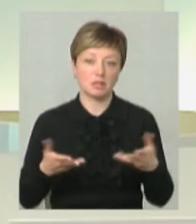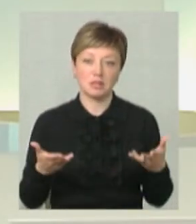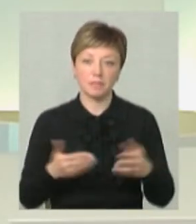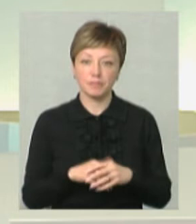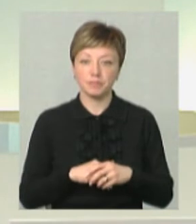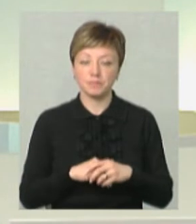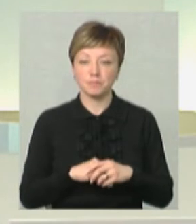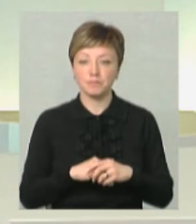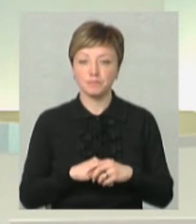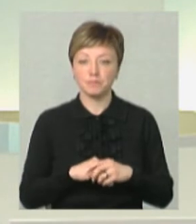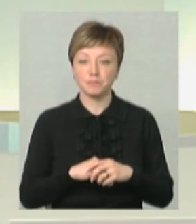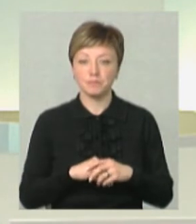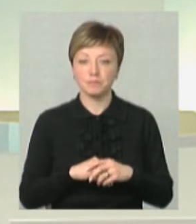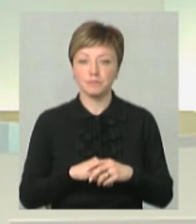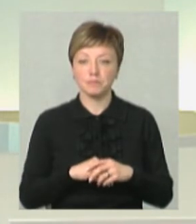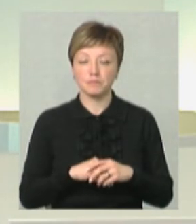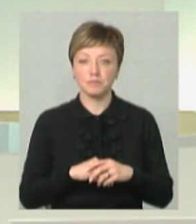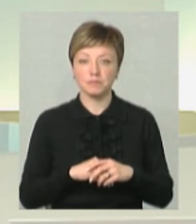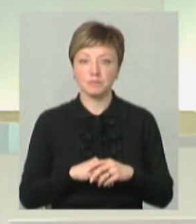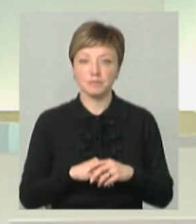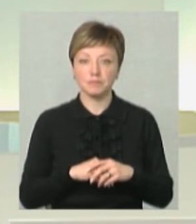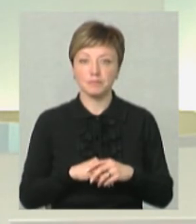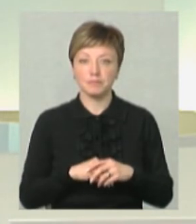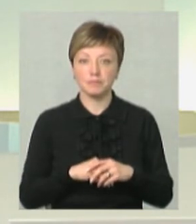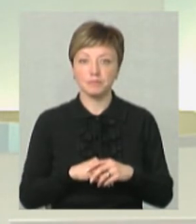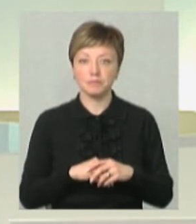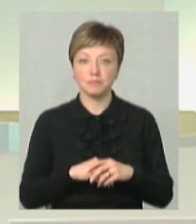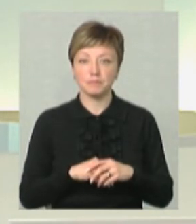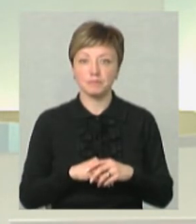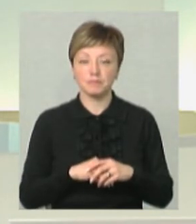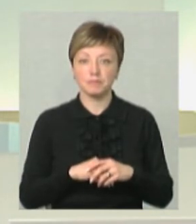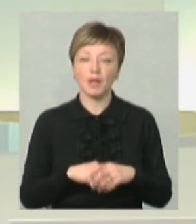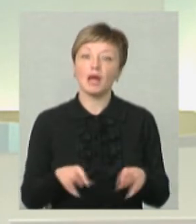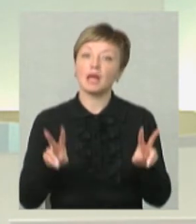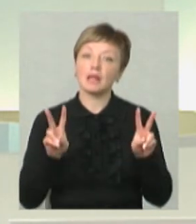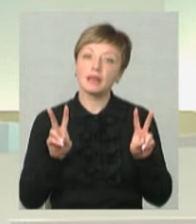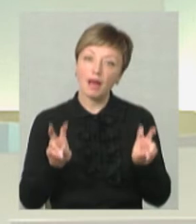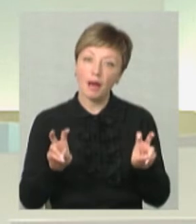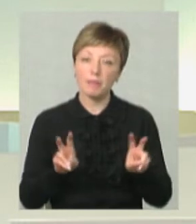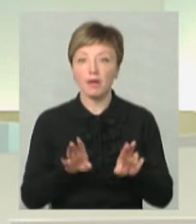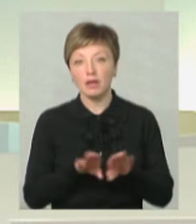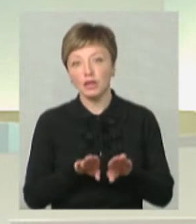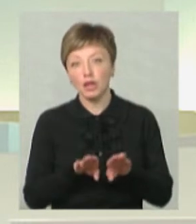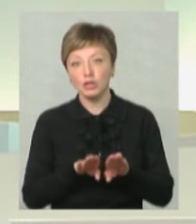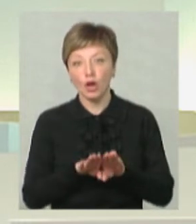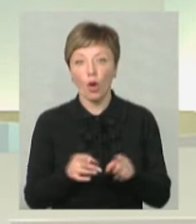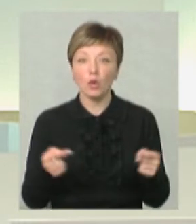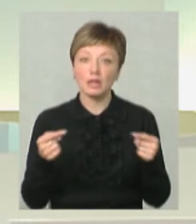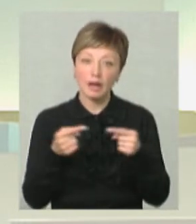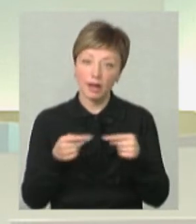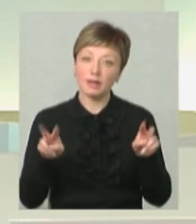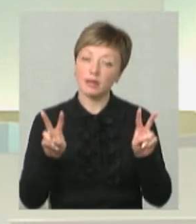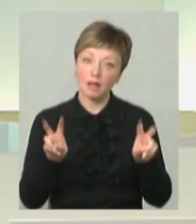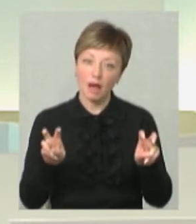кажучи. Але, ну, тема, з однієї сторони, вона наче така конкретна